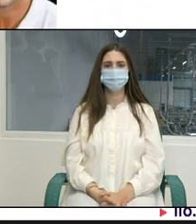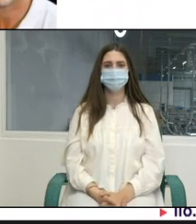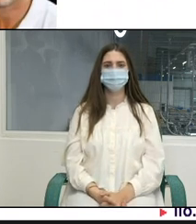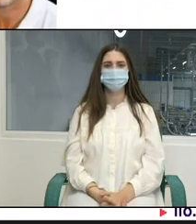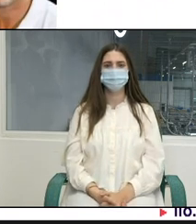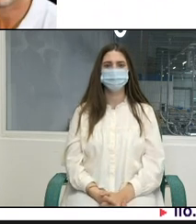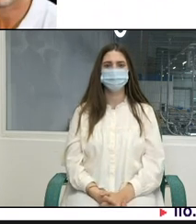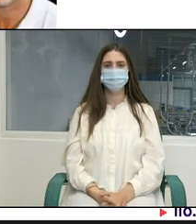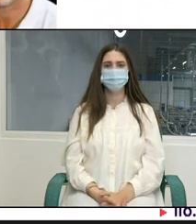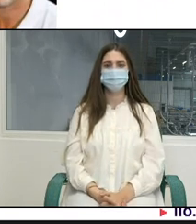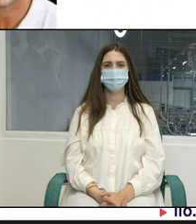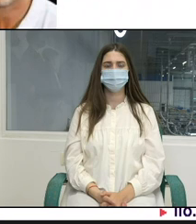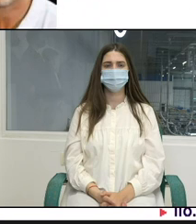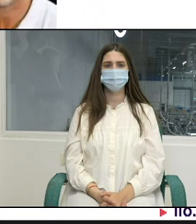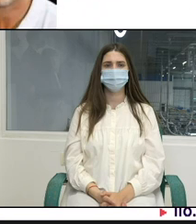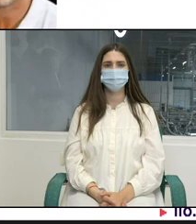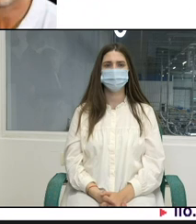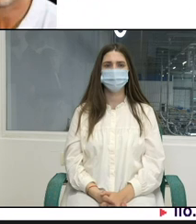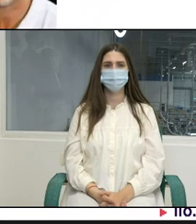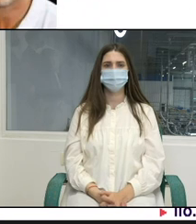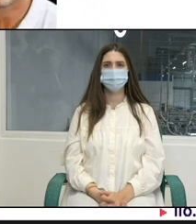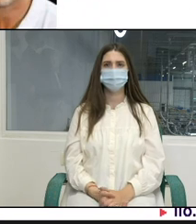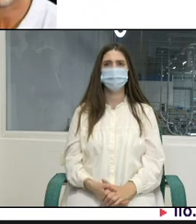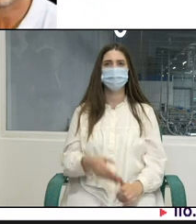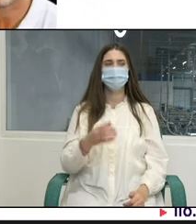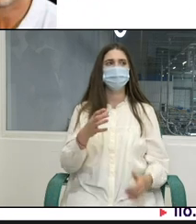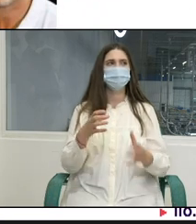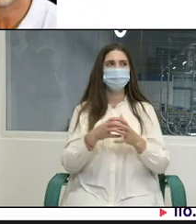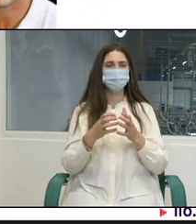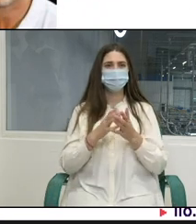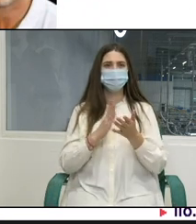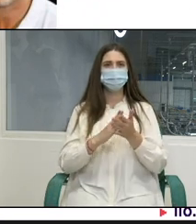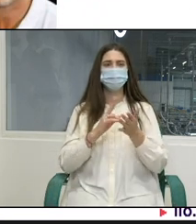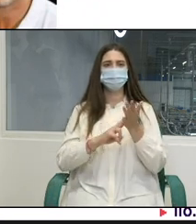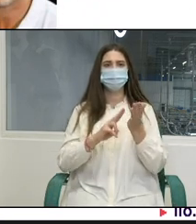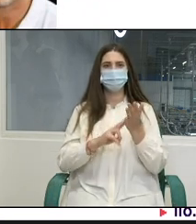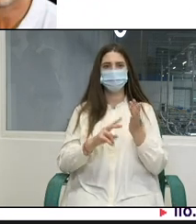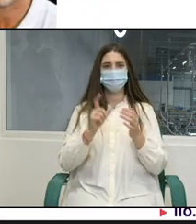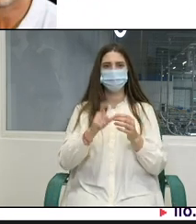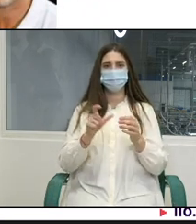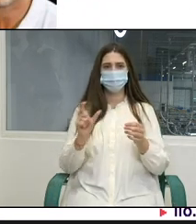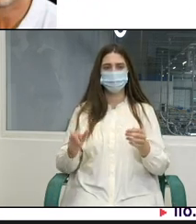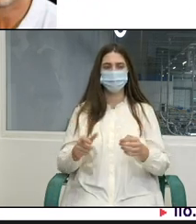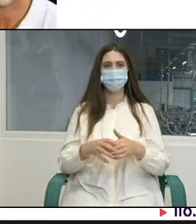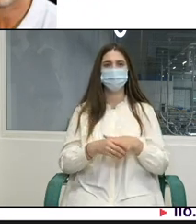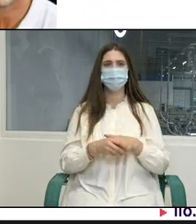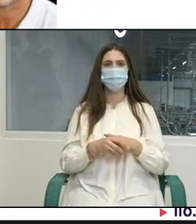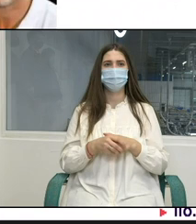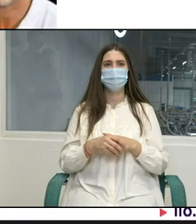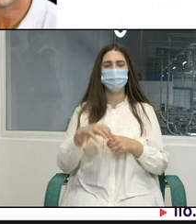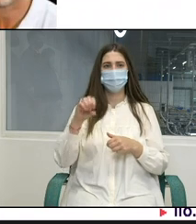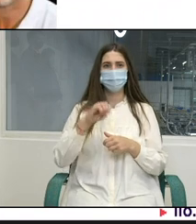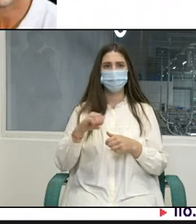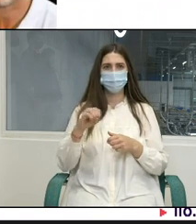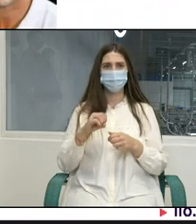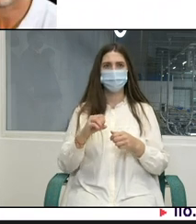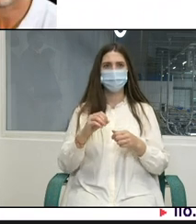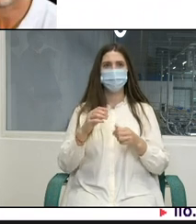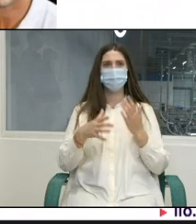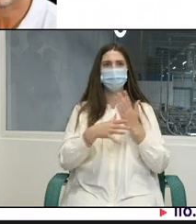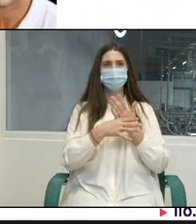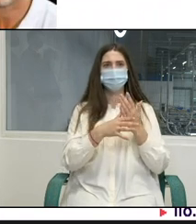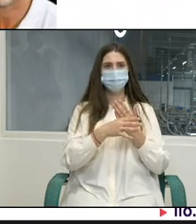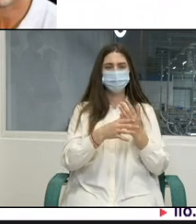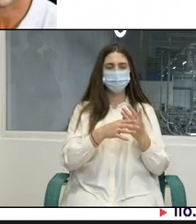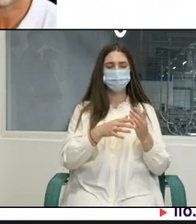Organizației Intranțiale a Muncie este o echipă de 70 de persoane din Europa de Est care acoperă mai multe țări din Europa